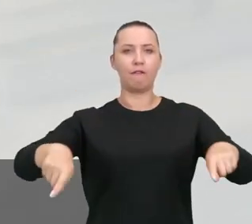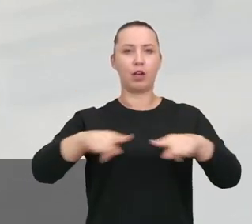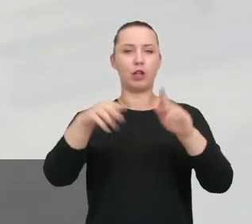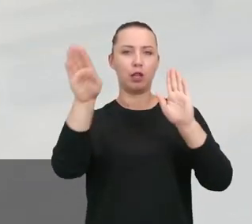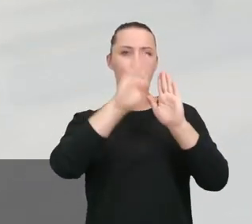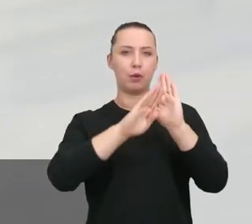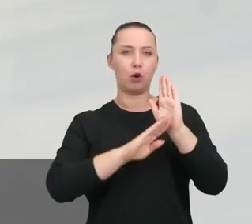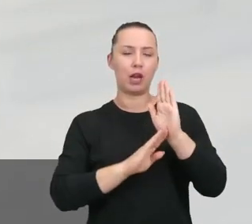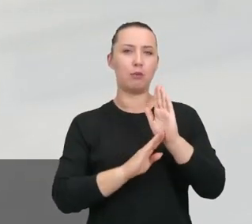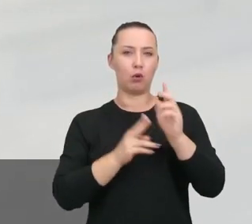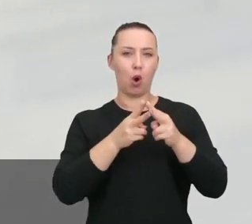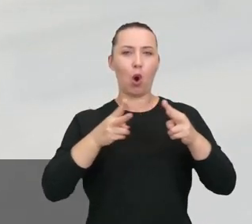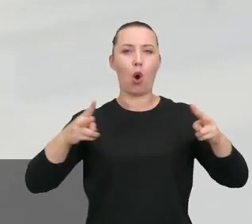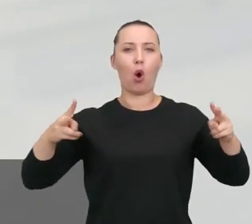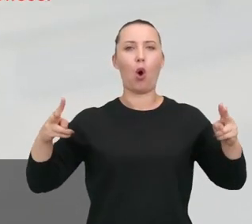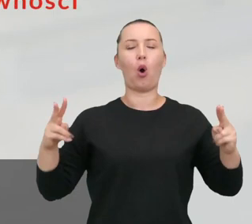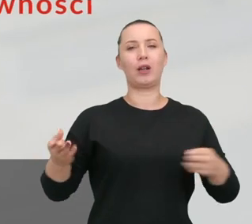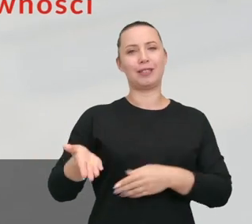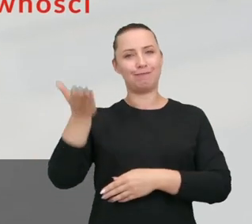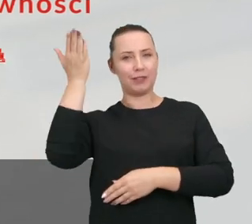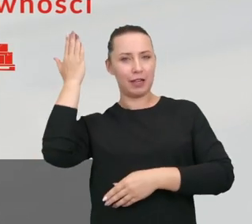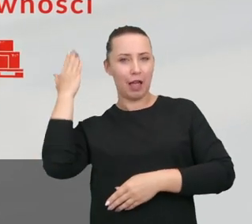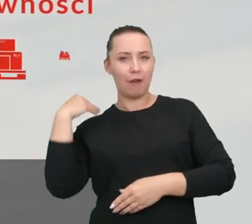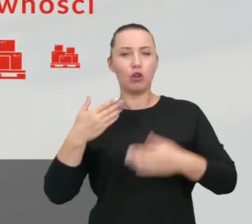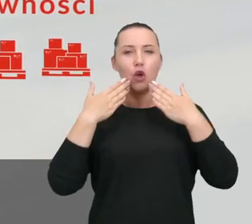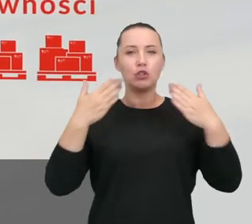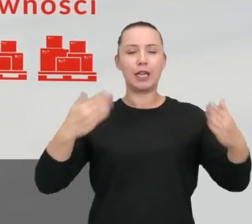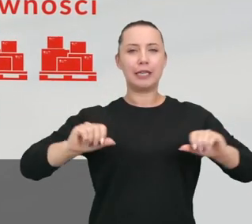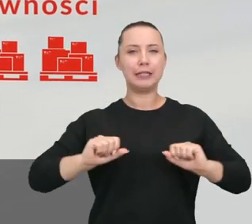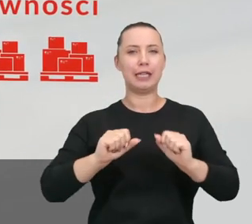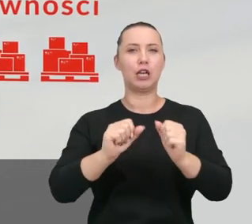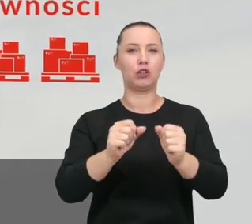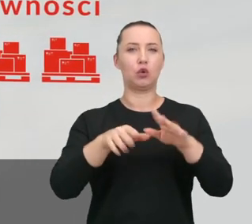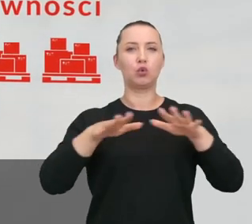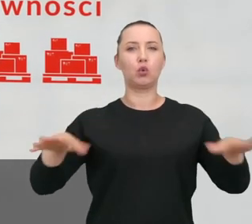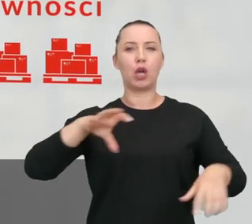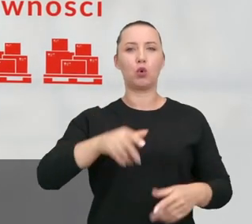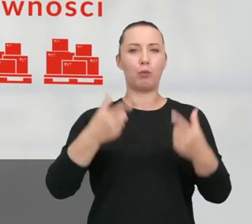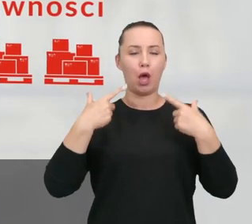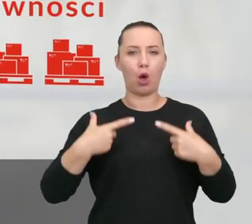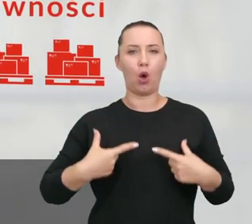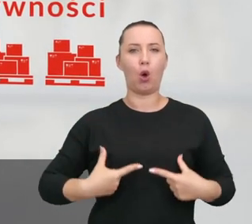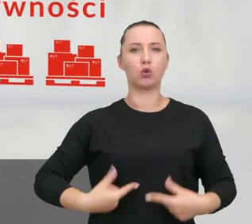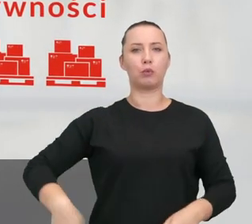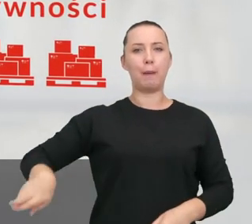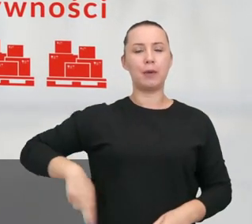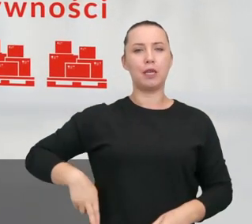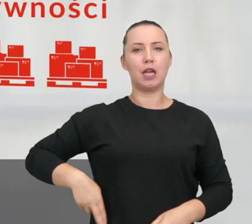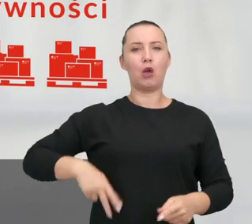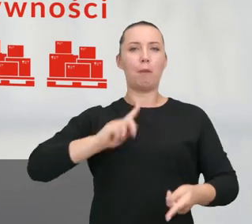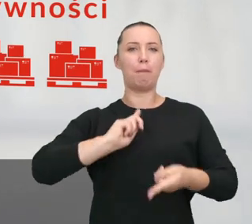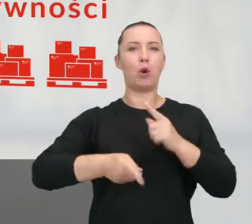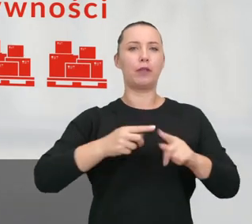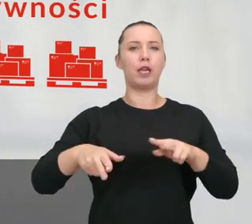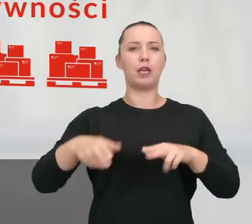Realizacja tego programu na przestrzeni wielu lat możliwa była tylko dzięki zaangażowaniu wielu, wielu osób. Osób z